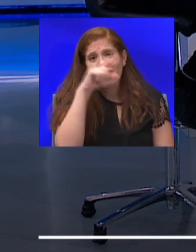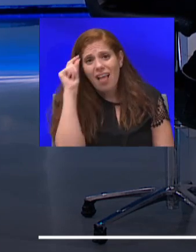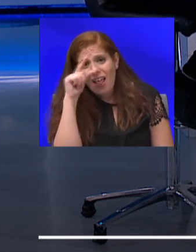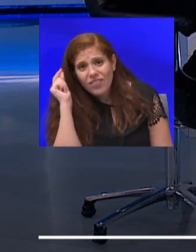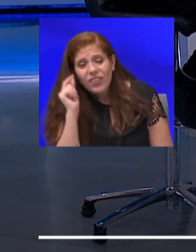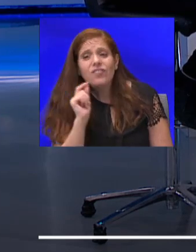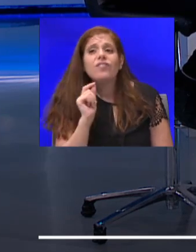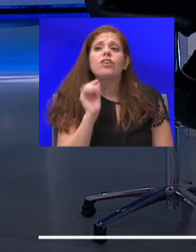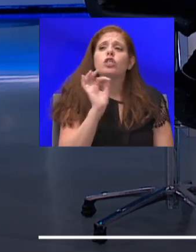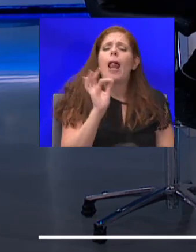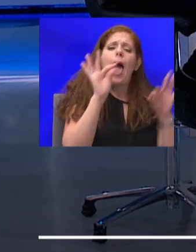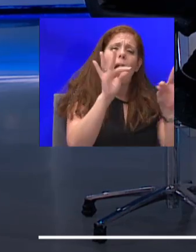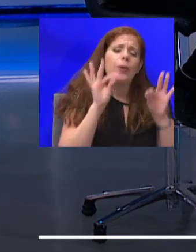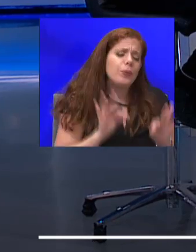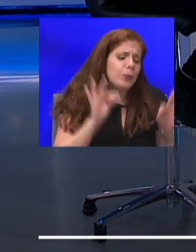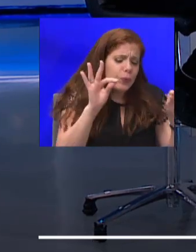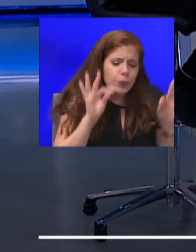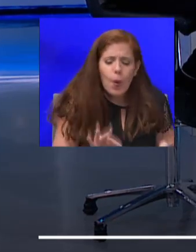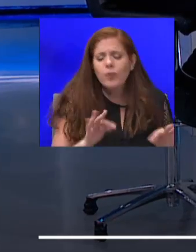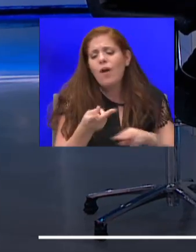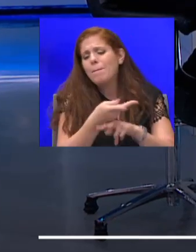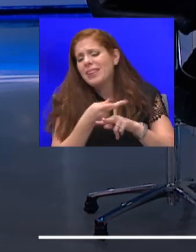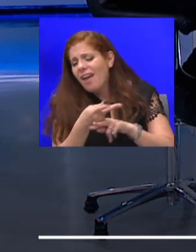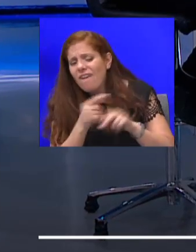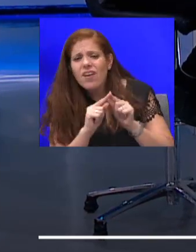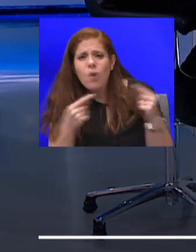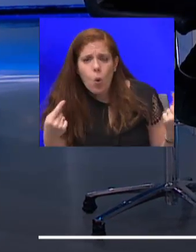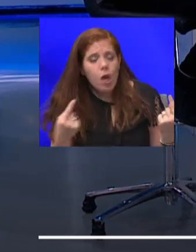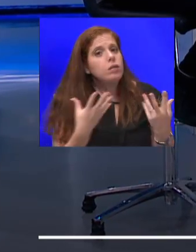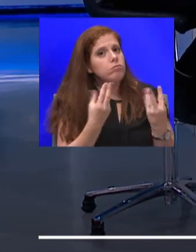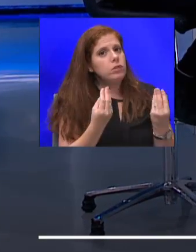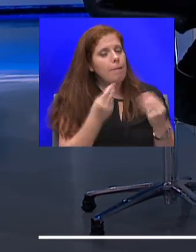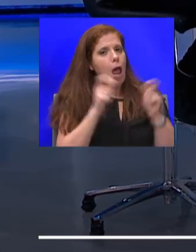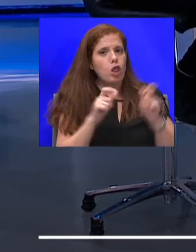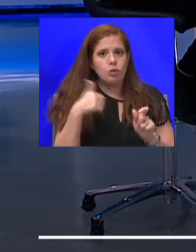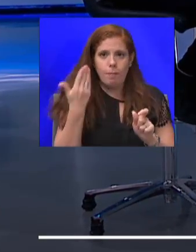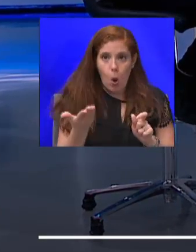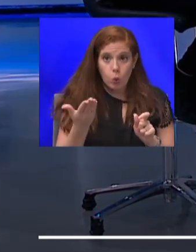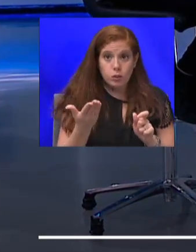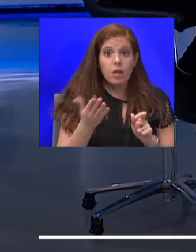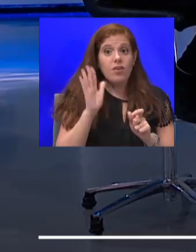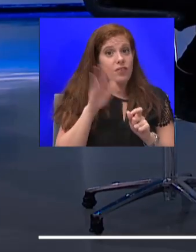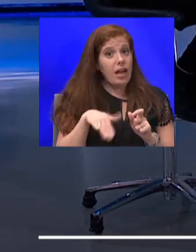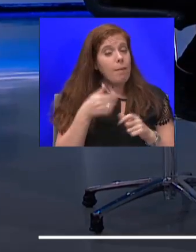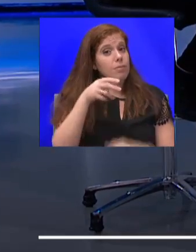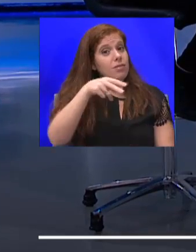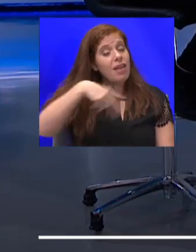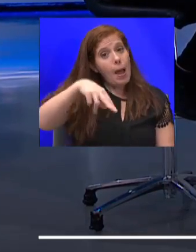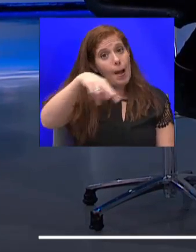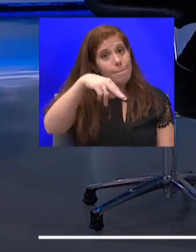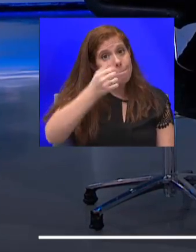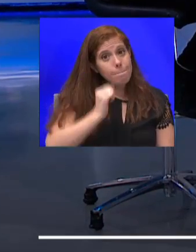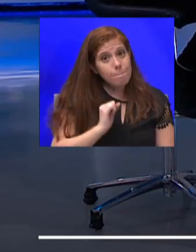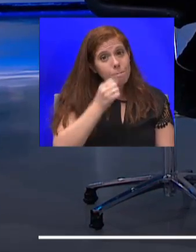ובתי קפה וכולי, זה נשען הרבה על ידי אנשים מבחוץ, וטיירים, וזה חייב לרדת. אבל אני רוצה גם לדבר